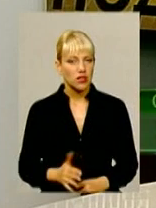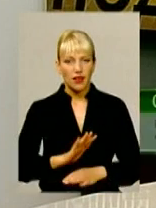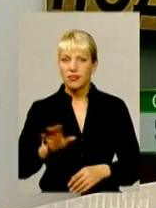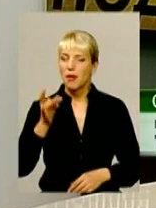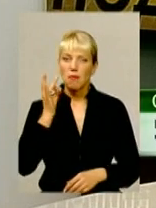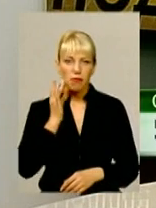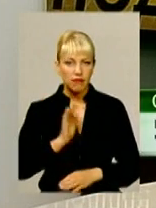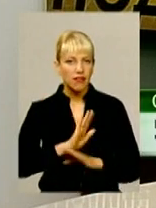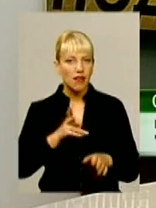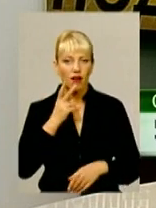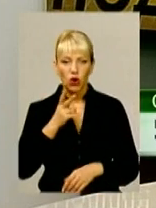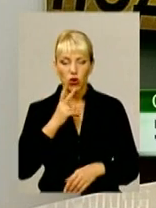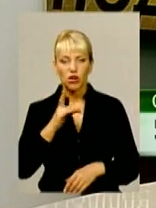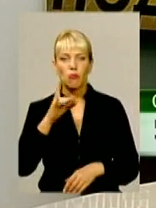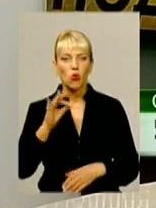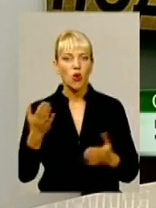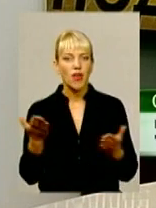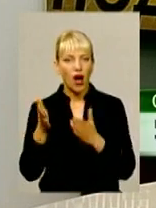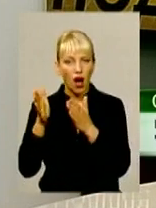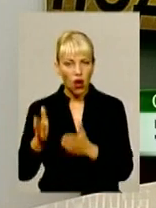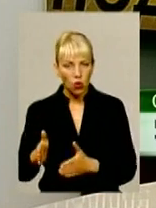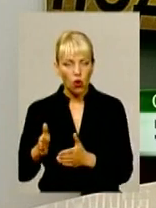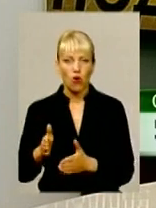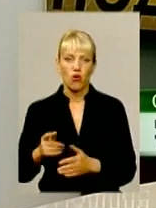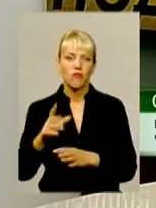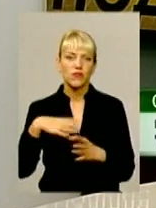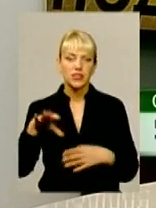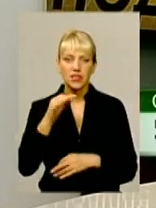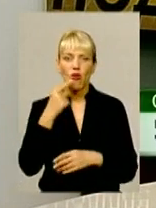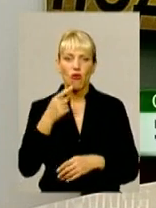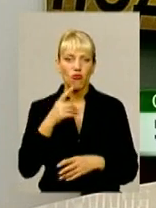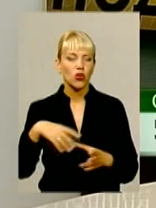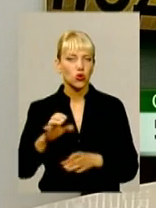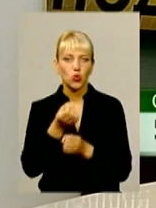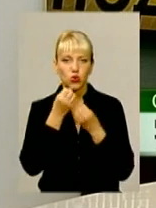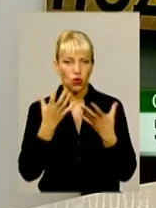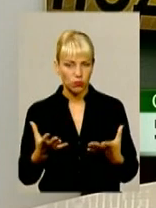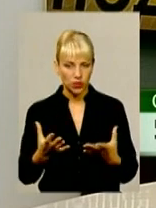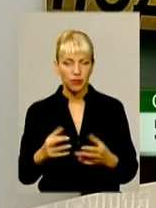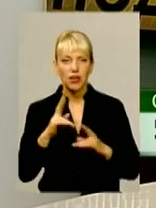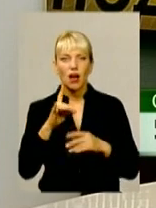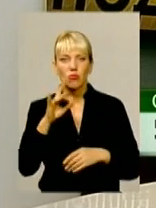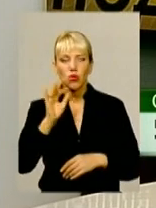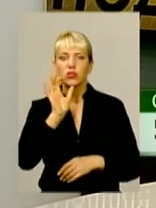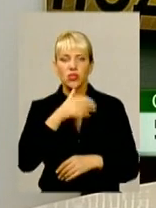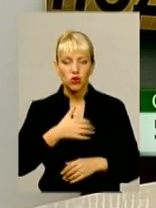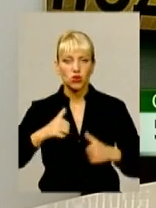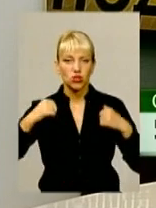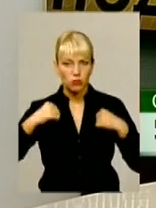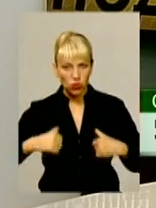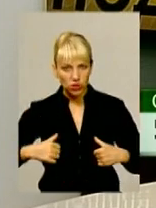якого усі абсолютно в його невеликому селі і відгукується не просто добре, а дуже добре. Як про серйозного, спокійного,